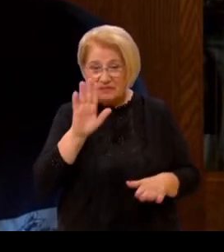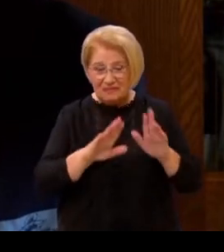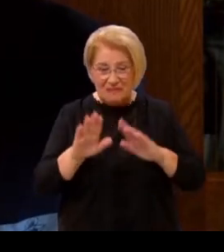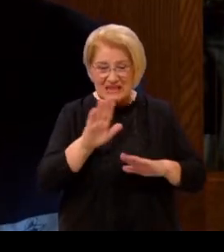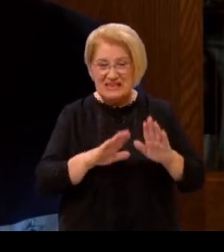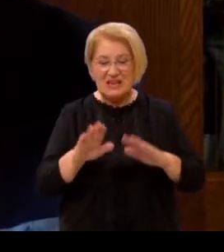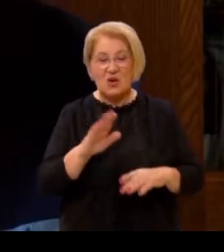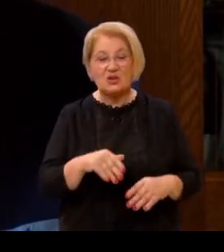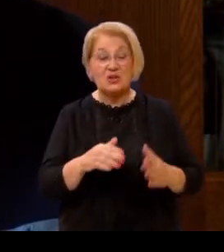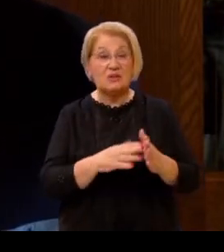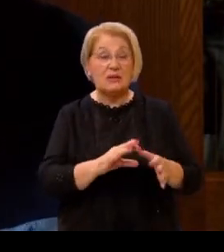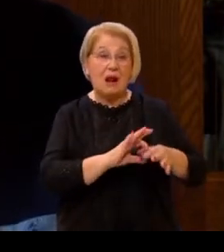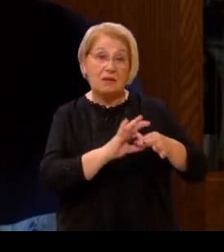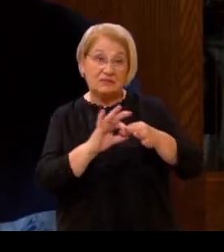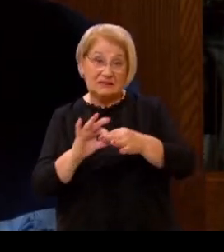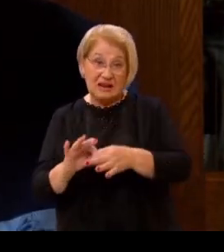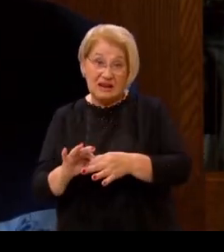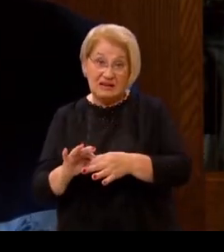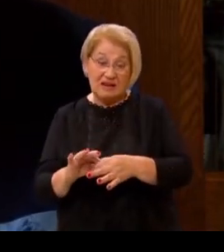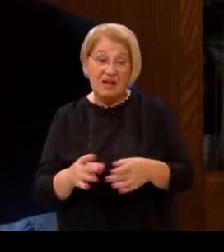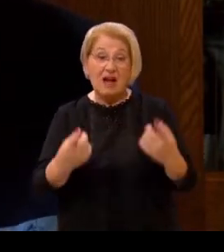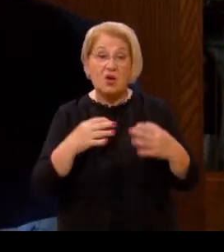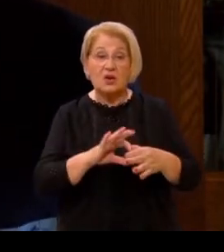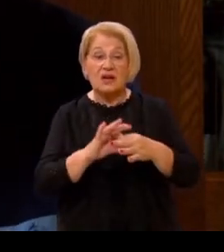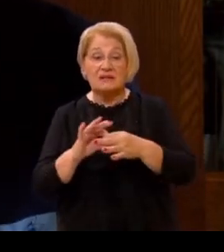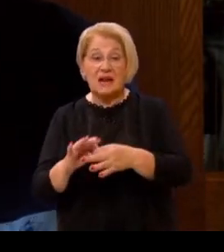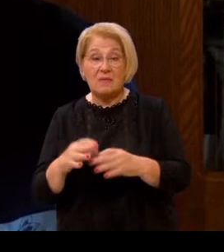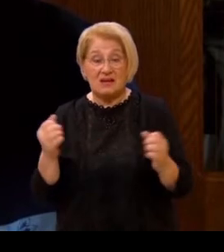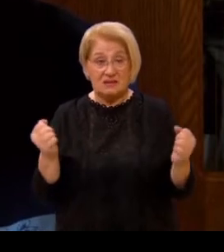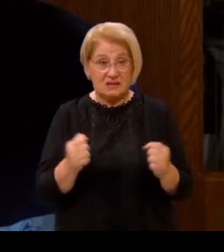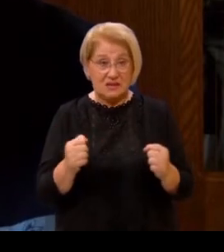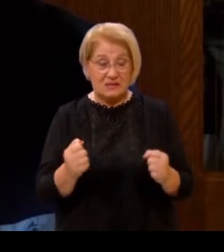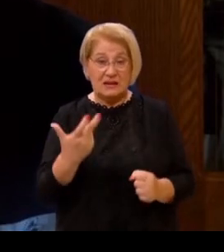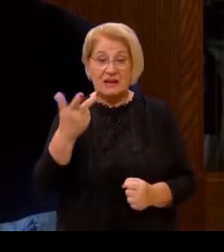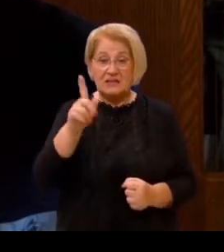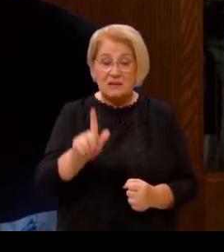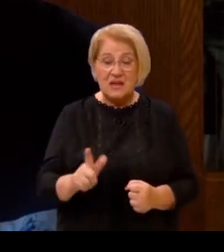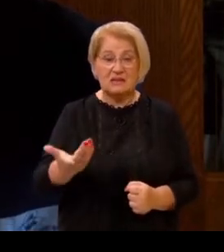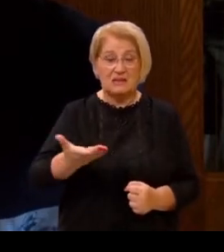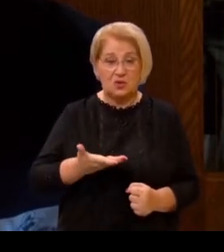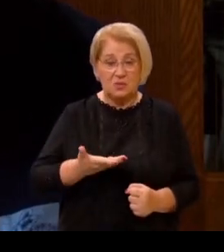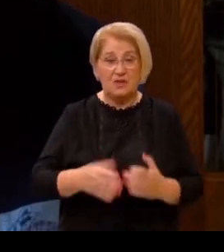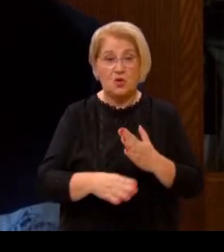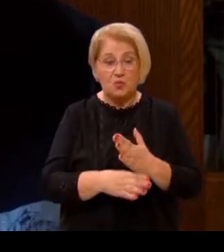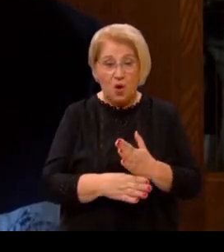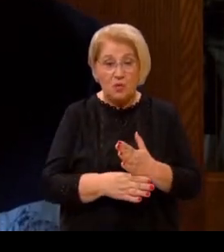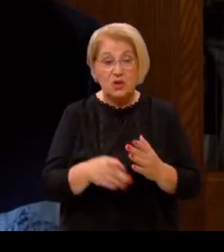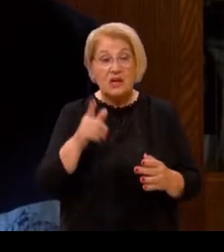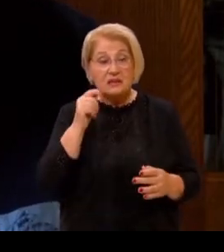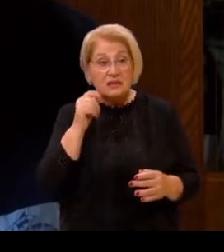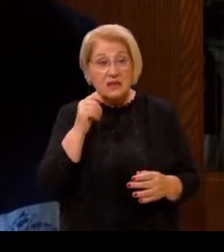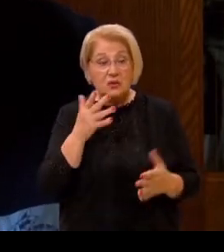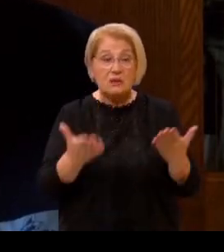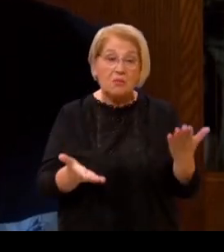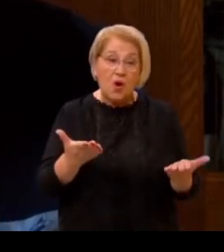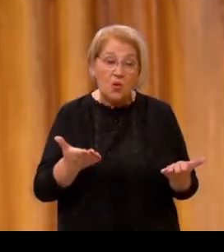To bi trebalo biti trajna, ako ne već trajna, barem zimska, nek bude tri mjeseca ta pomoć da ljudi se mogu naći u